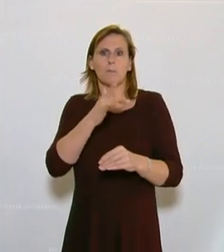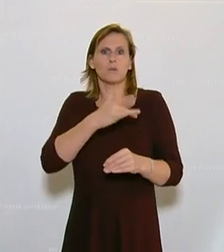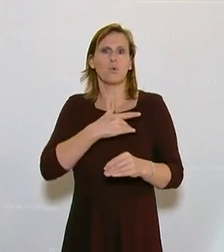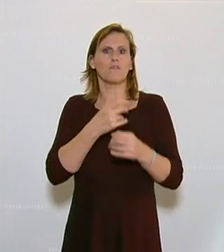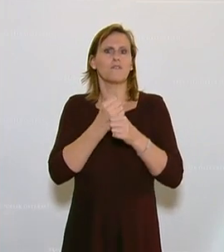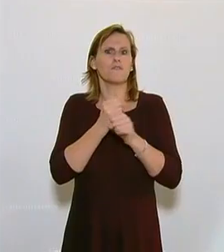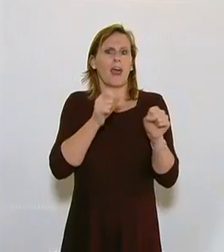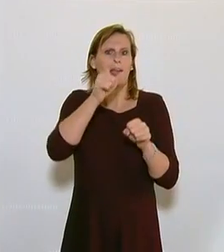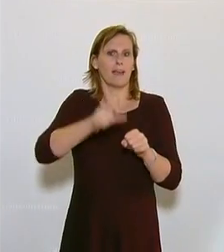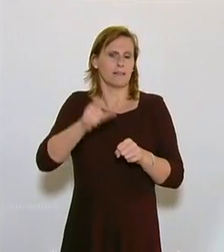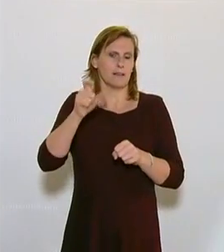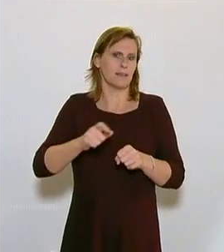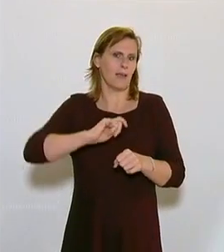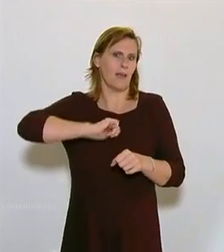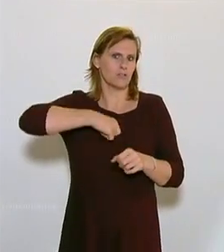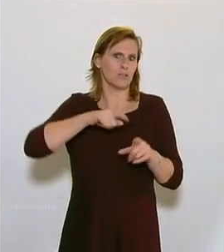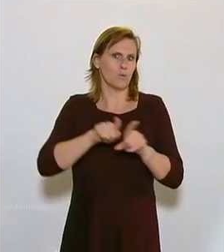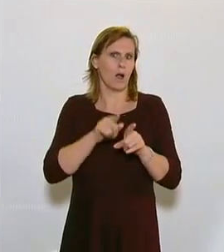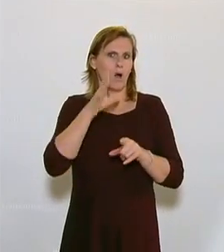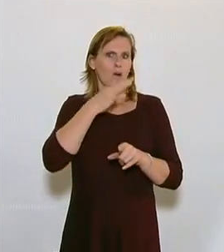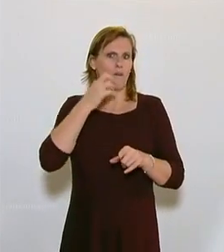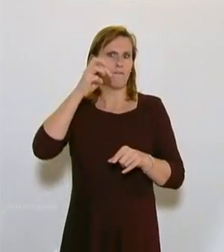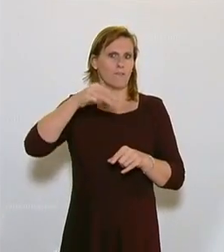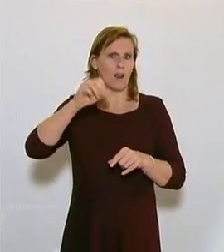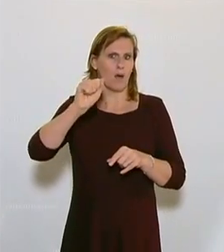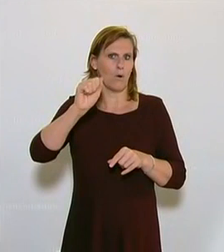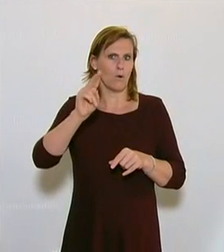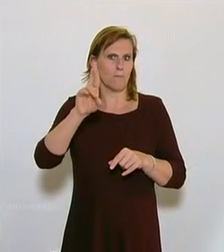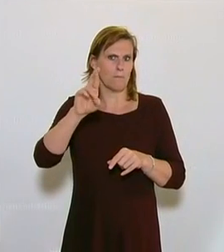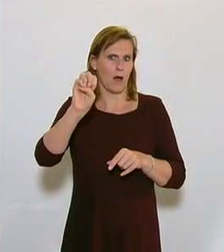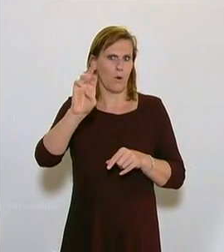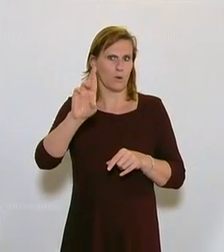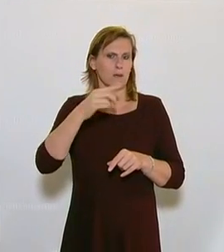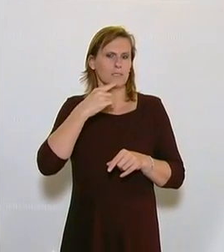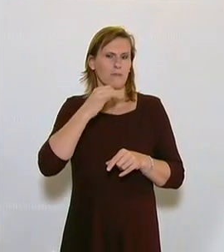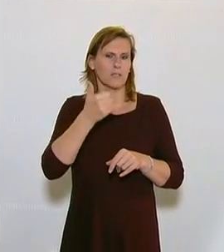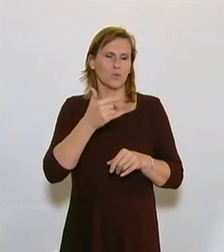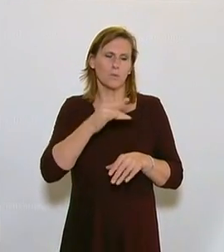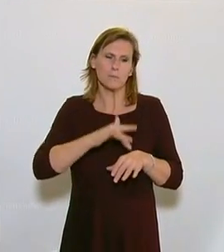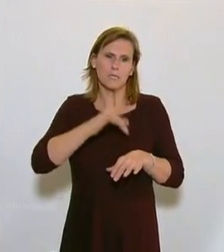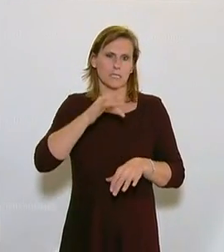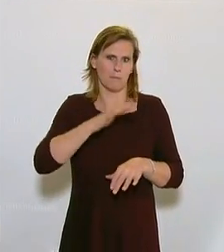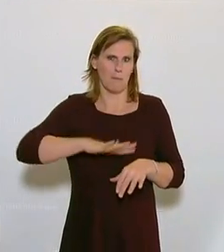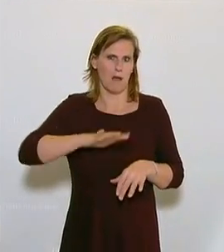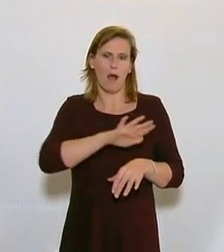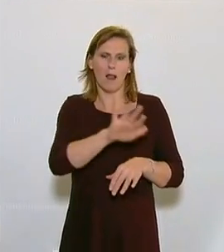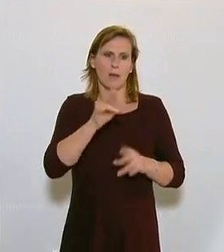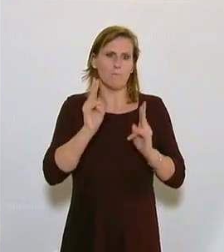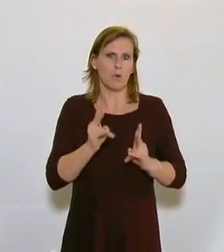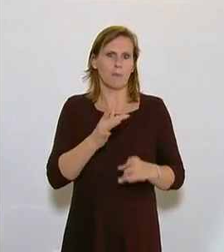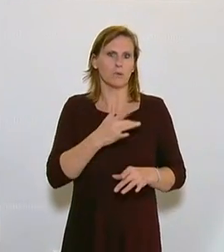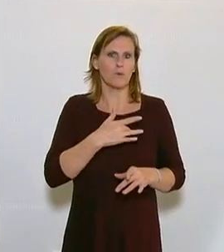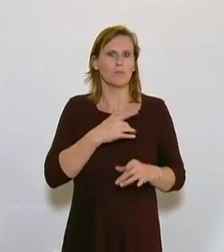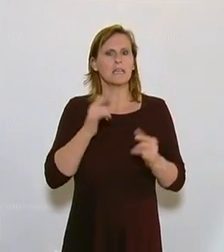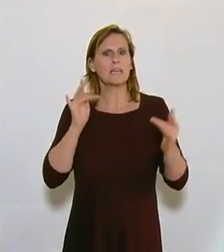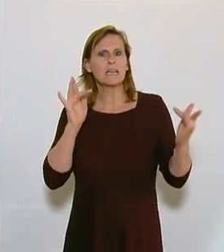Freiheitliche, auch wenn das die Frau Kollegin Maurer so als großes Argument gebracht hat. Wenn ich so eine Hüchse der Pandora öffne, trifft es jeden. Und es kann gegen die